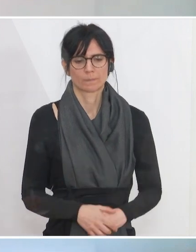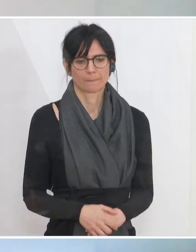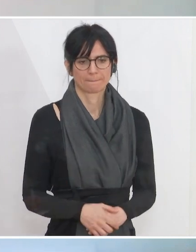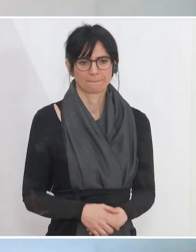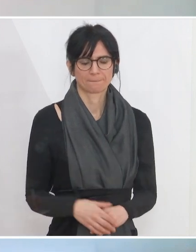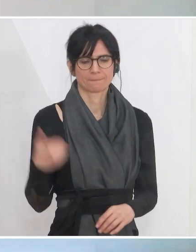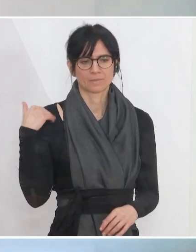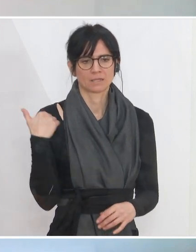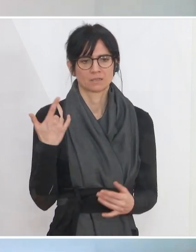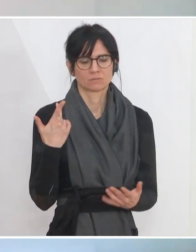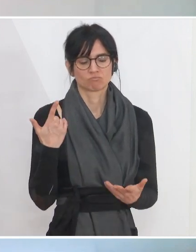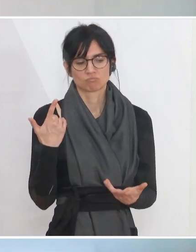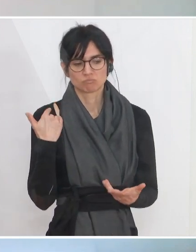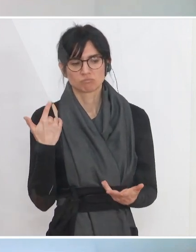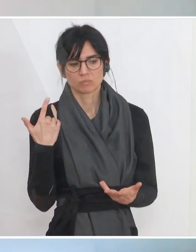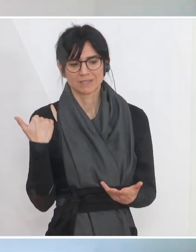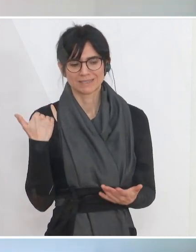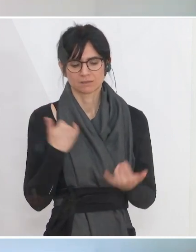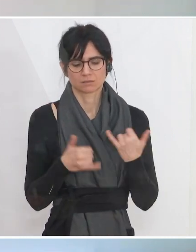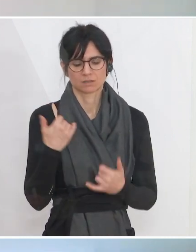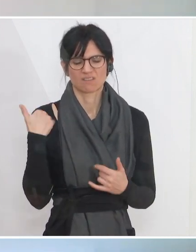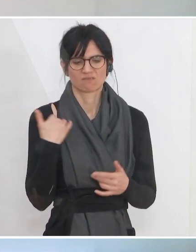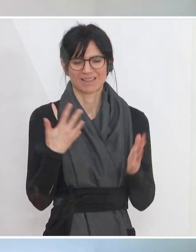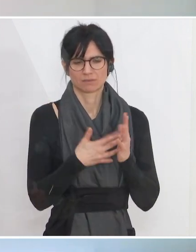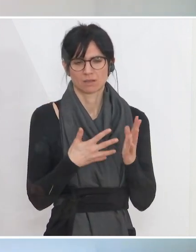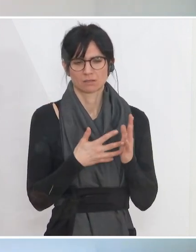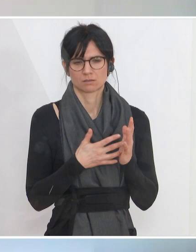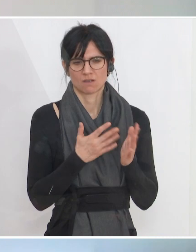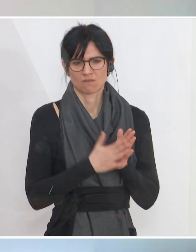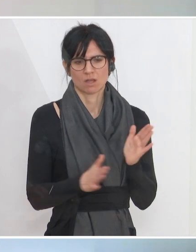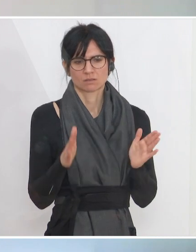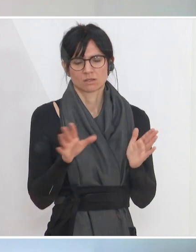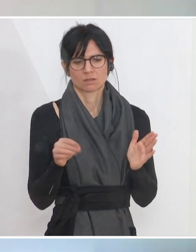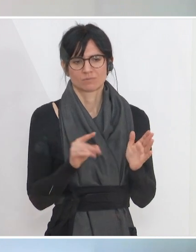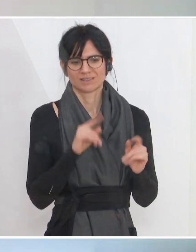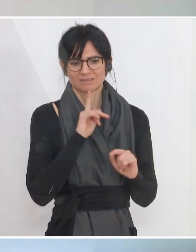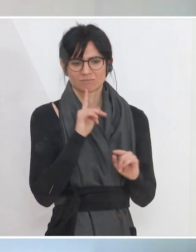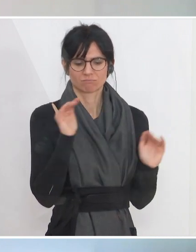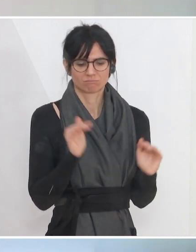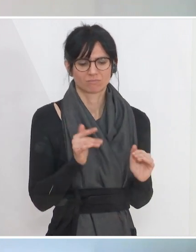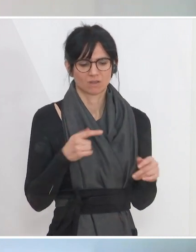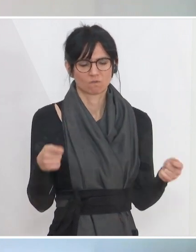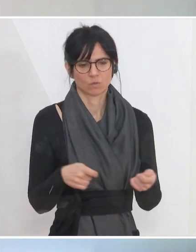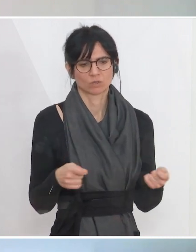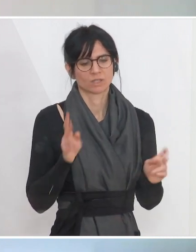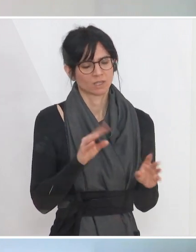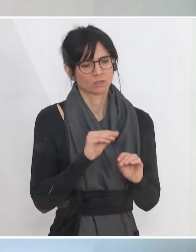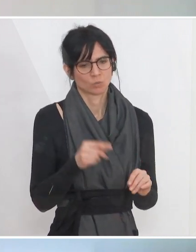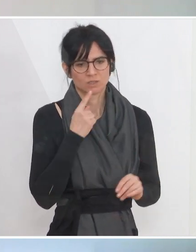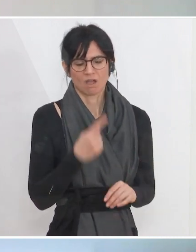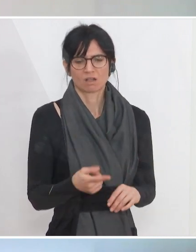ja im vergangenen Lauf einen Testlauf mit einer geringeren Förderung. Und ich kann nur sagen,